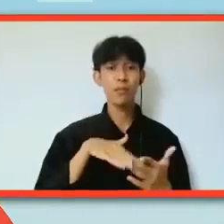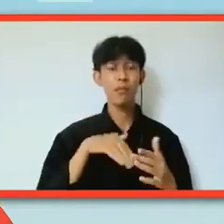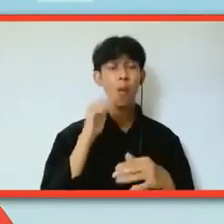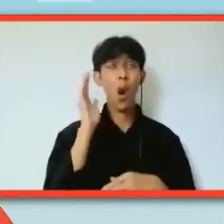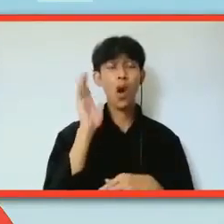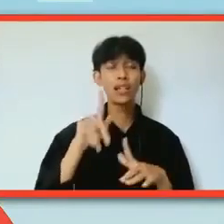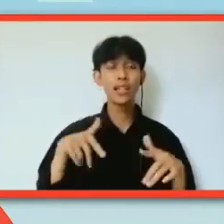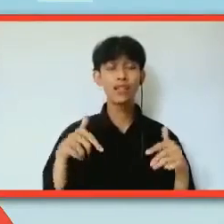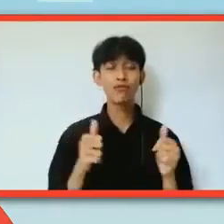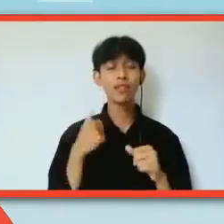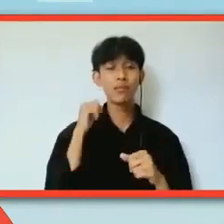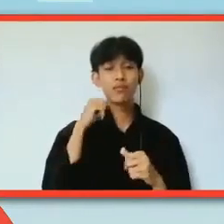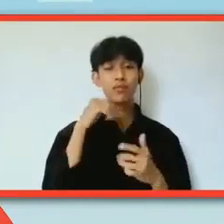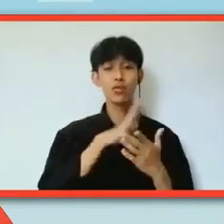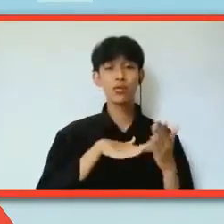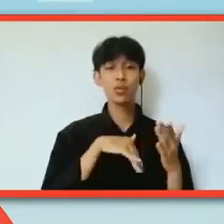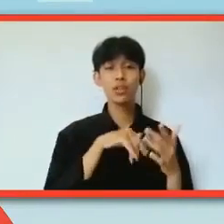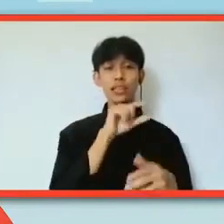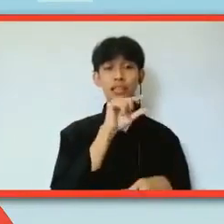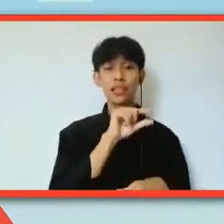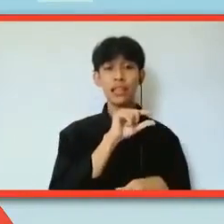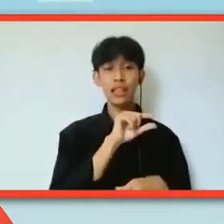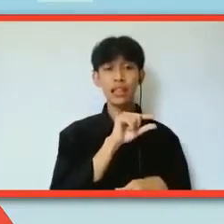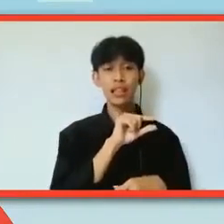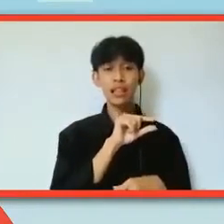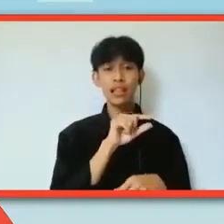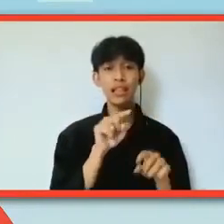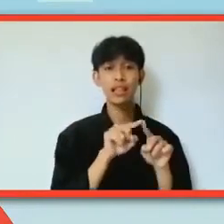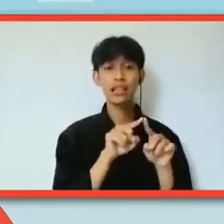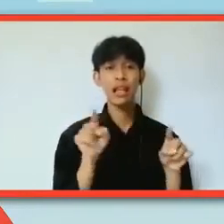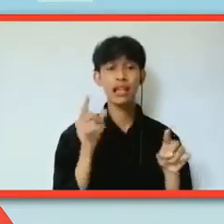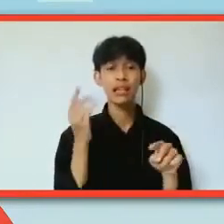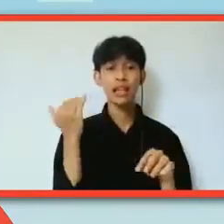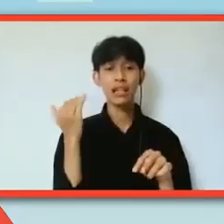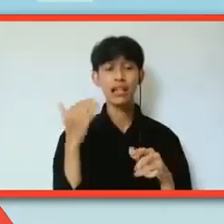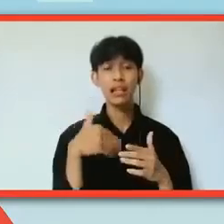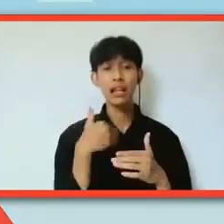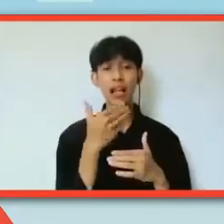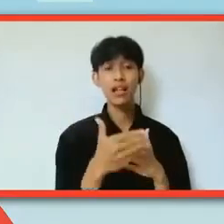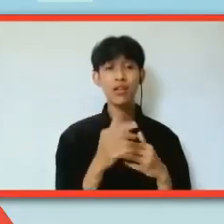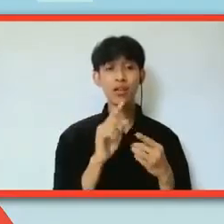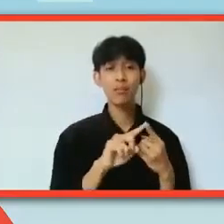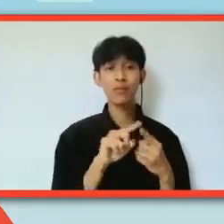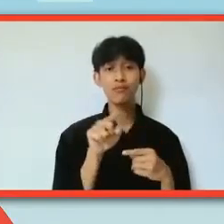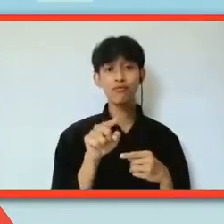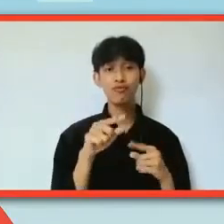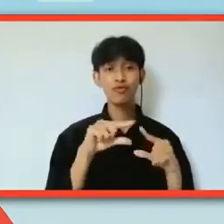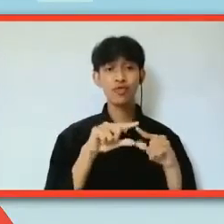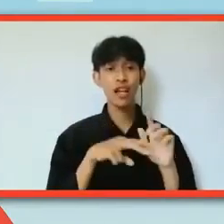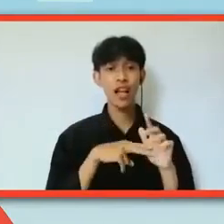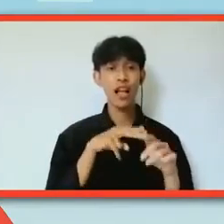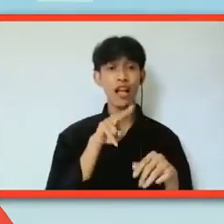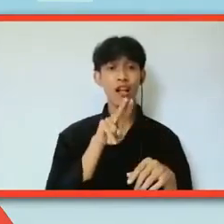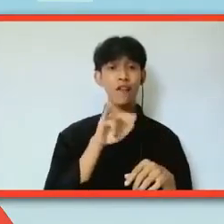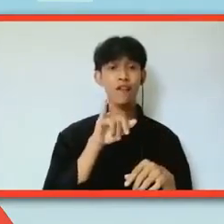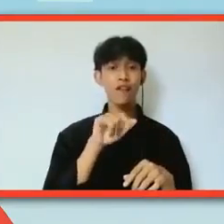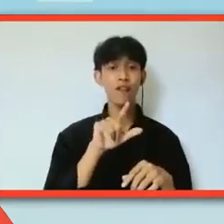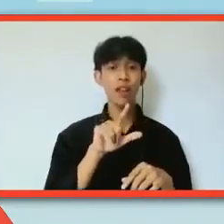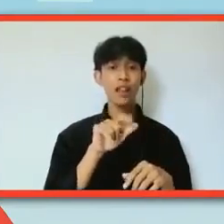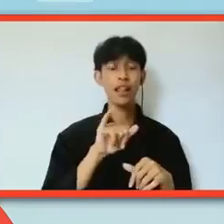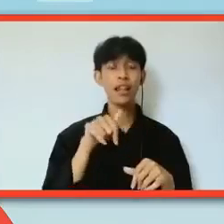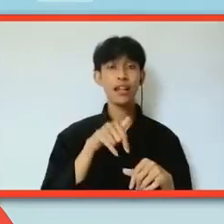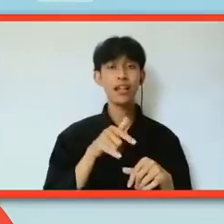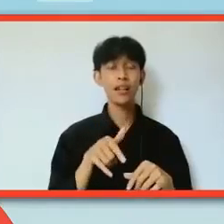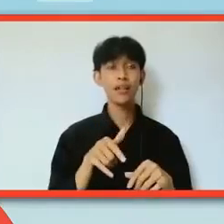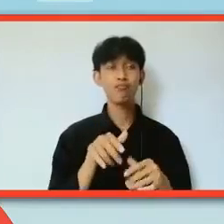ibu ngelukis hanya sedikit, tadi dilanjutkan oleh temenmu Anfield, jadilah pohon